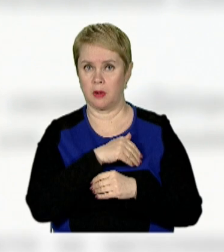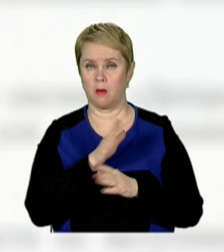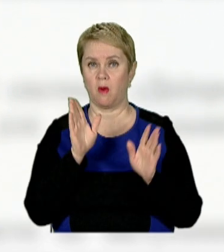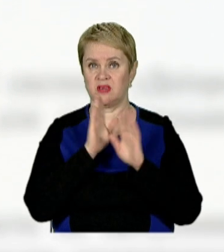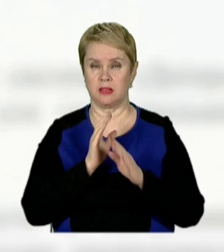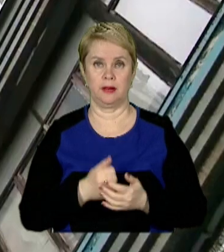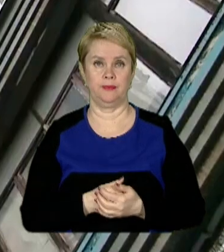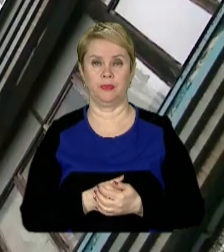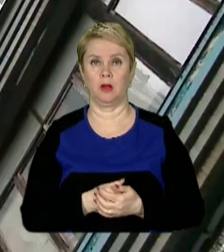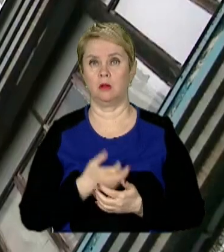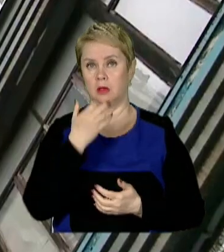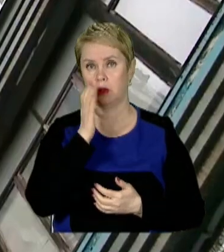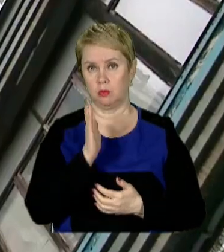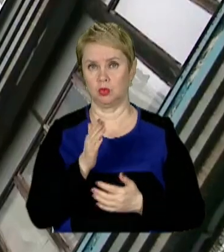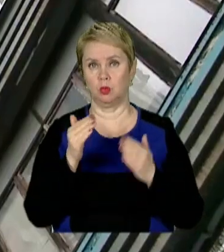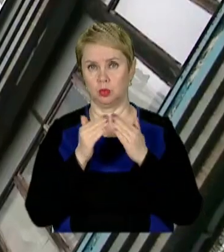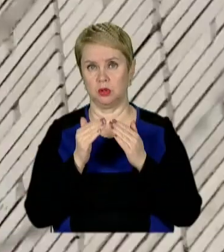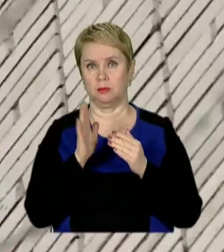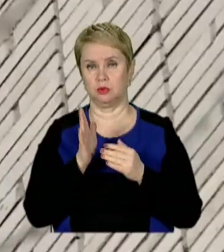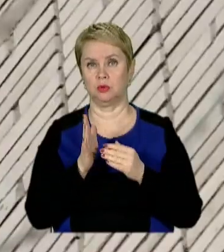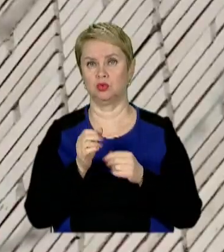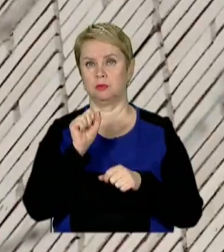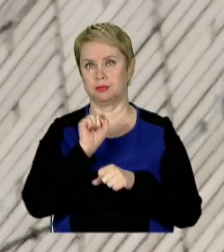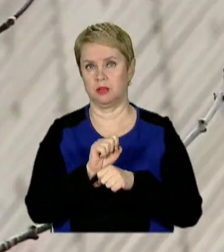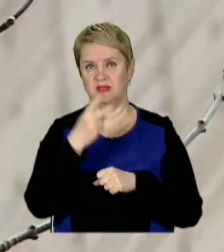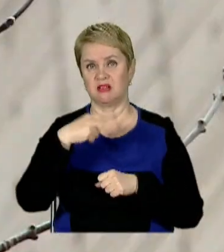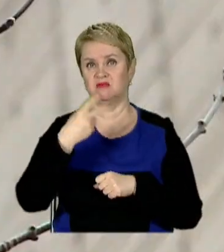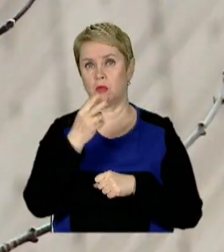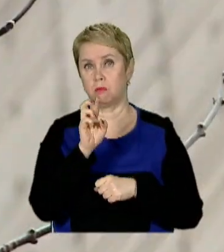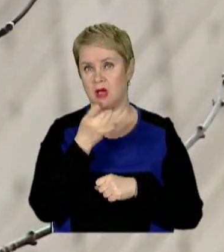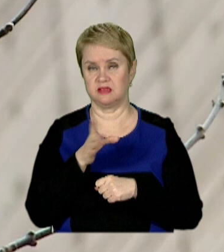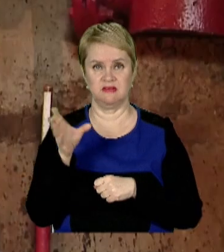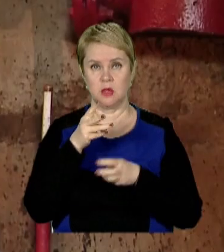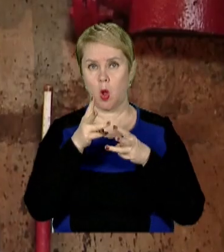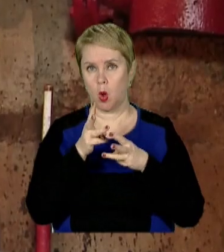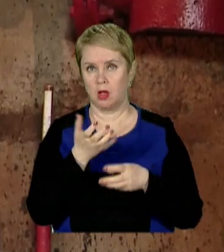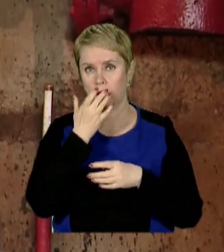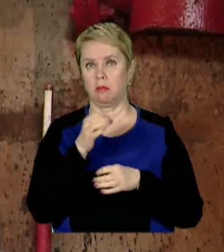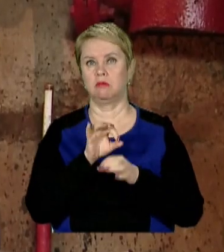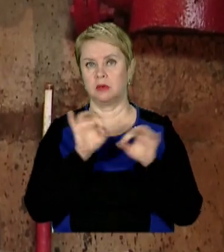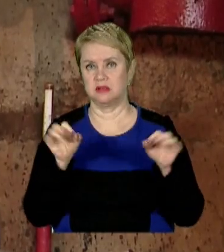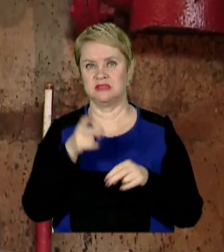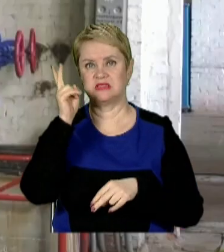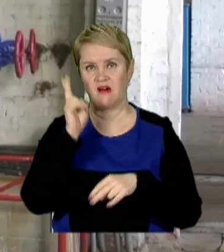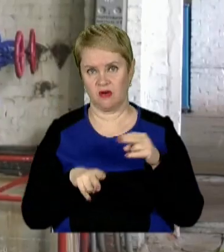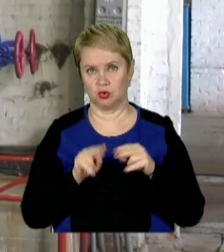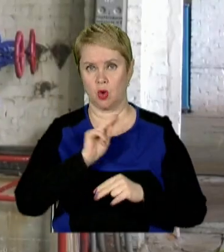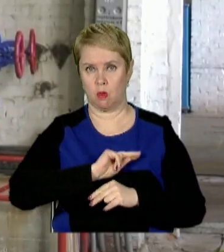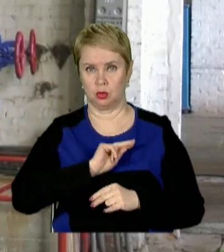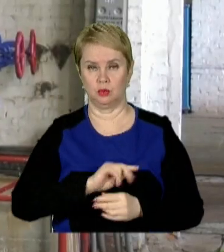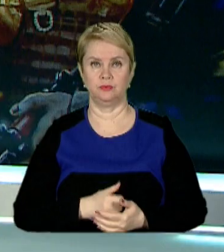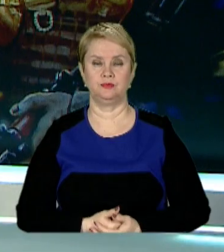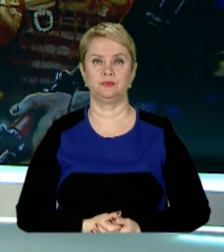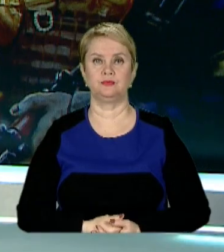повітря. Подавати тепло до будинків містян припинять вже 22 березня. Усі котельні та теплові мережі завершать роботу.